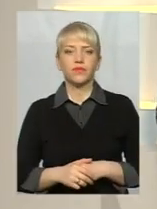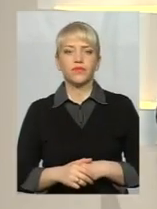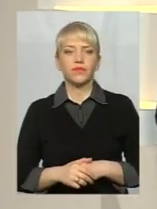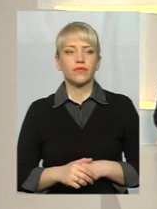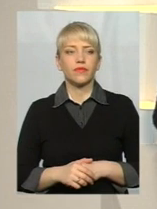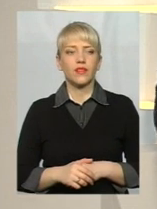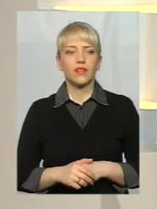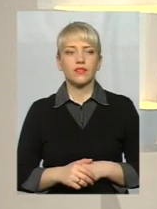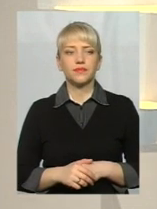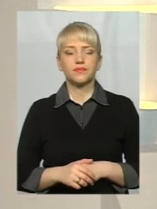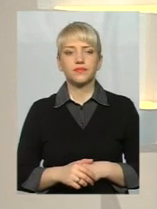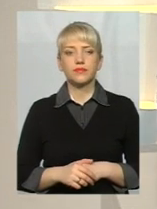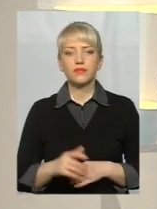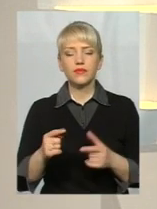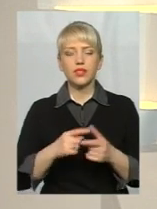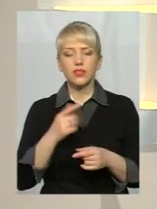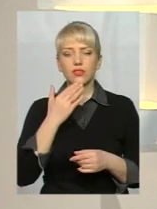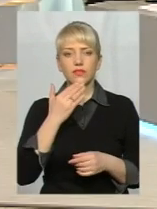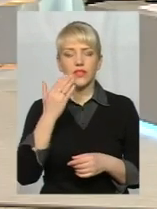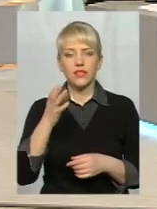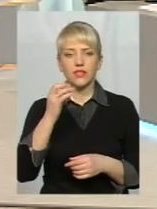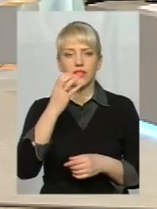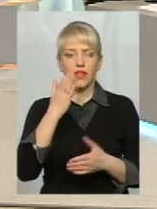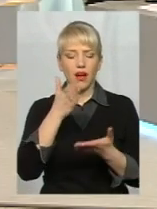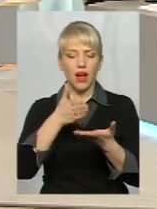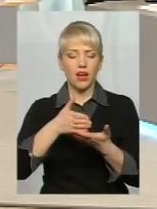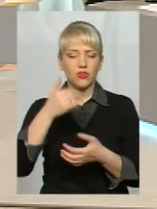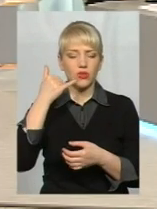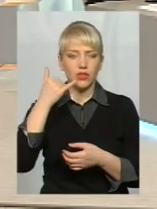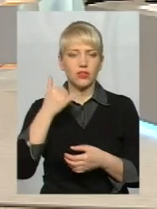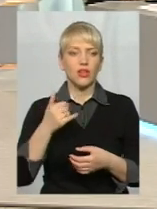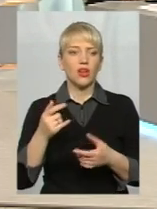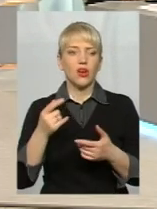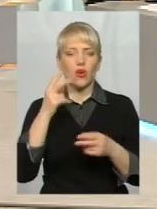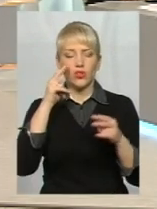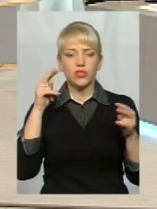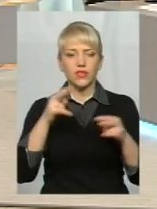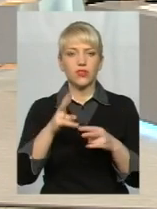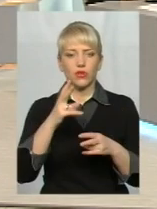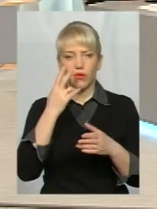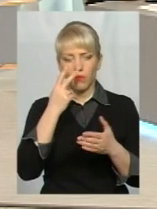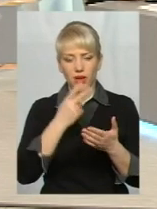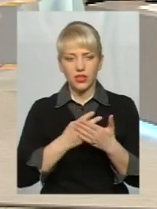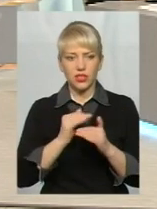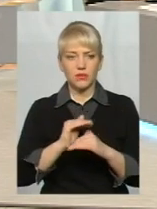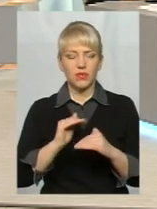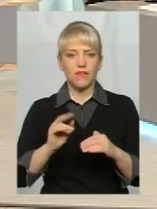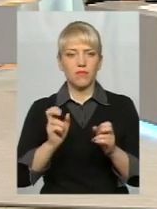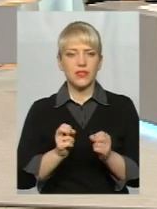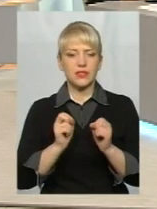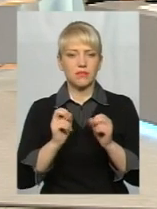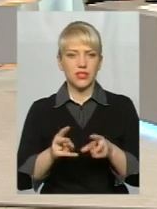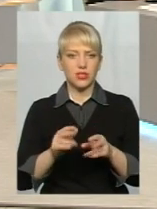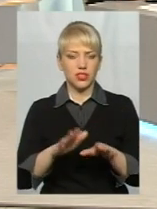Дякую. А пані Светлана, чи звертається на гарячу лінію очевидця, які бачать підлітків у небезпечних місцях, з заняттям